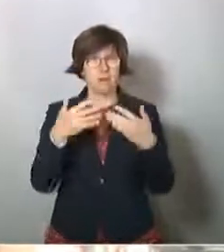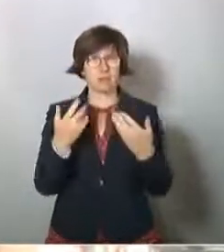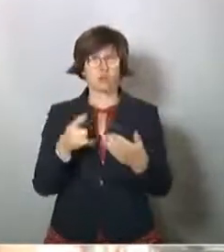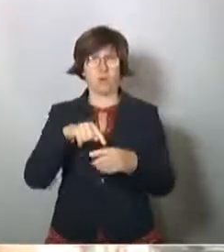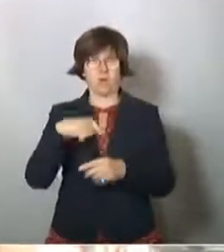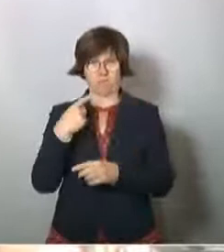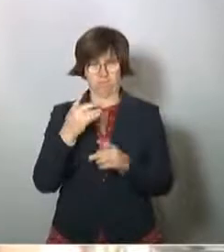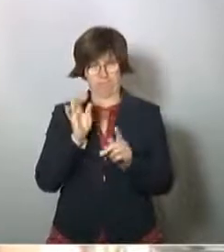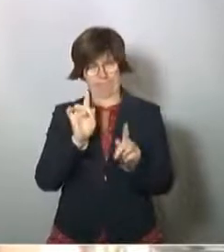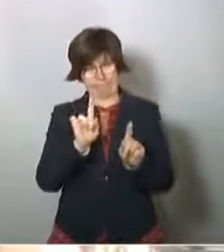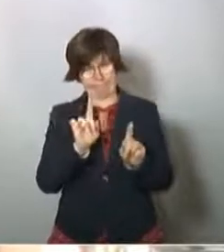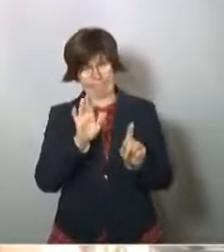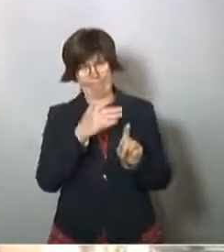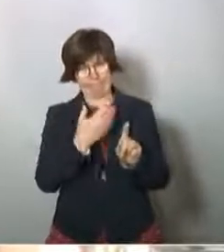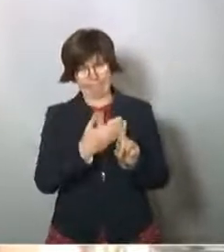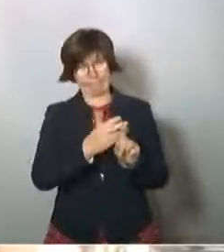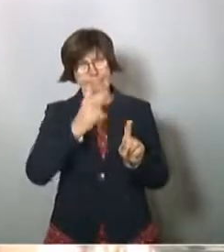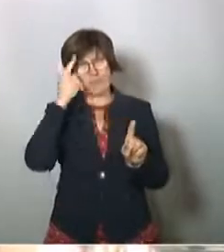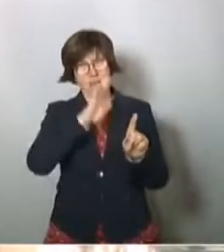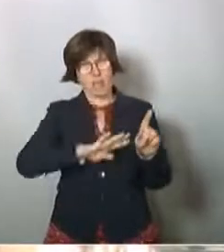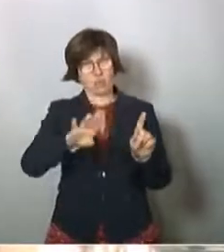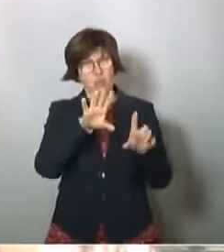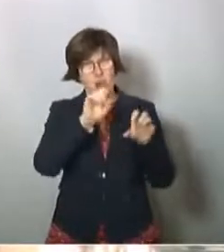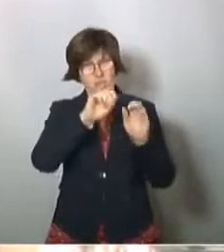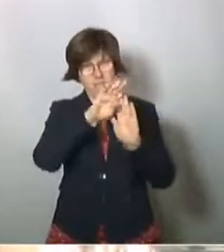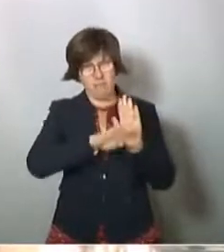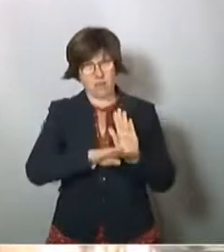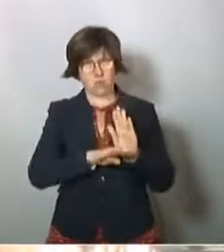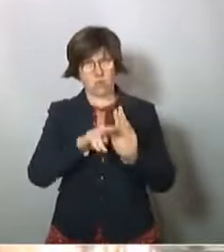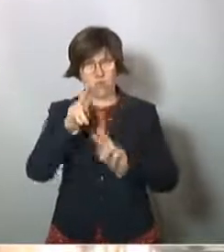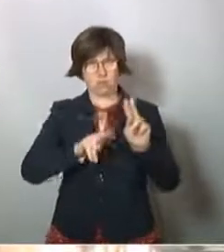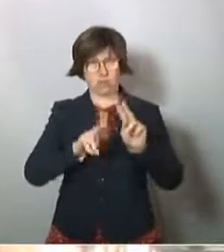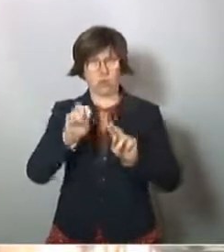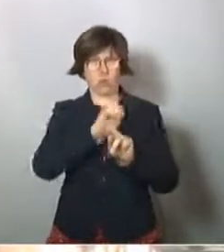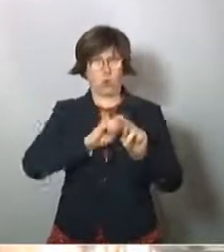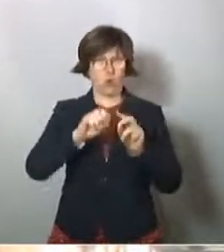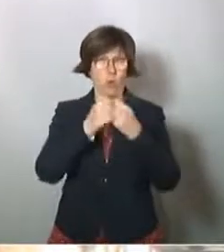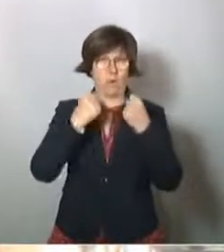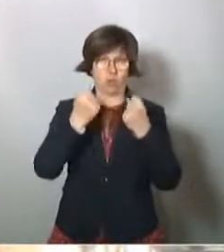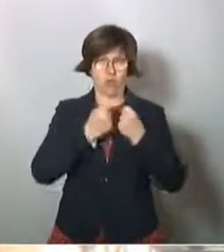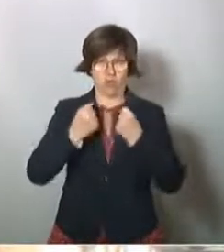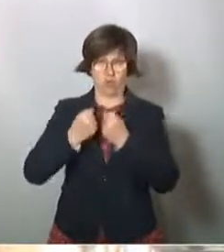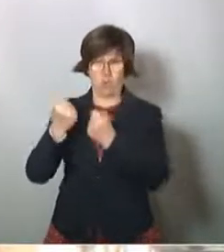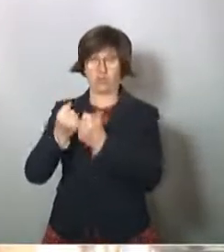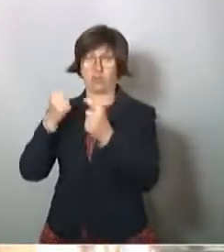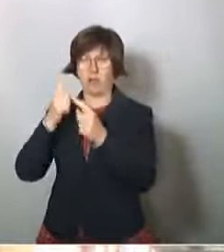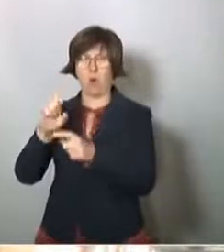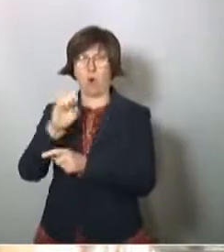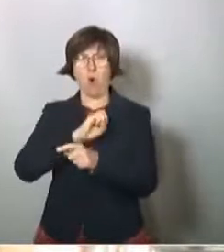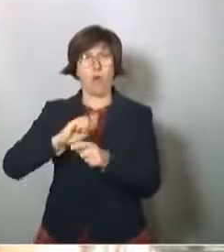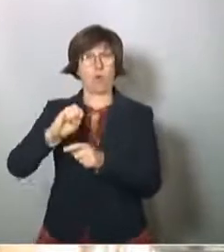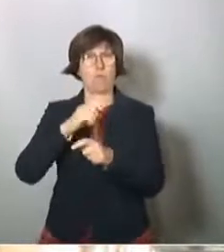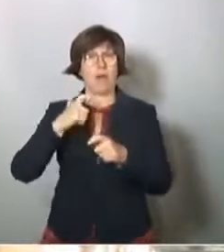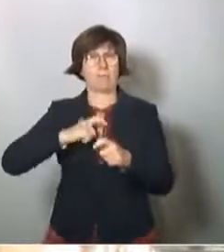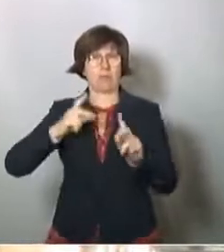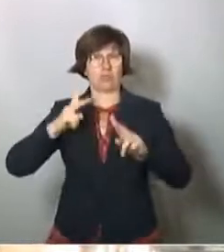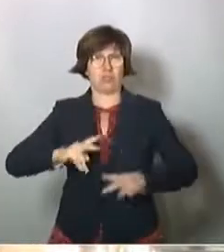das gilt für die nationalen Verfassungen der verschiedenen europäischen Staaten, es gilt auch für die Europäische